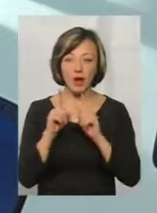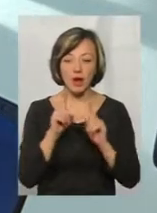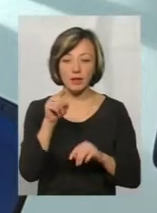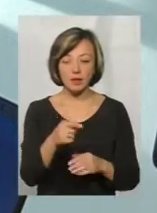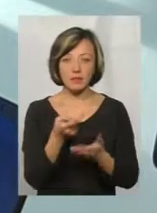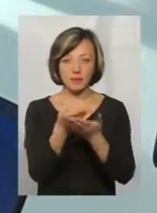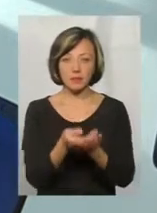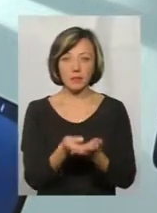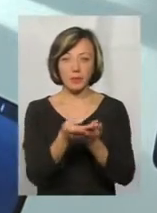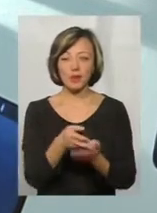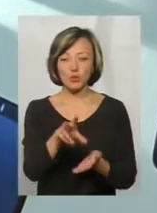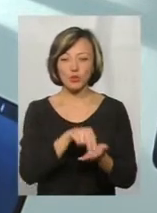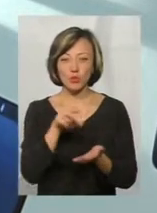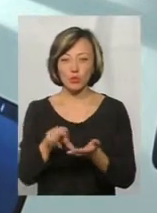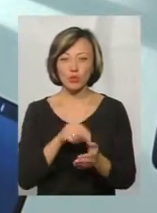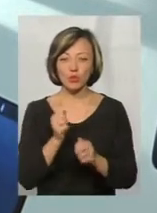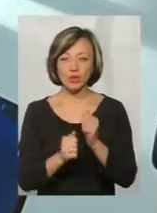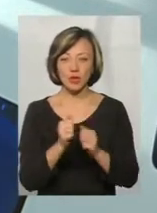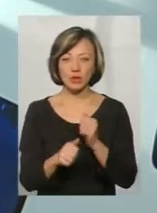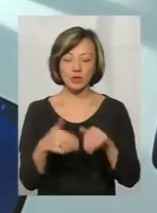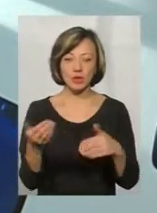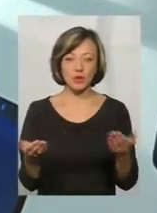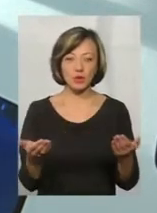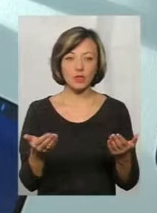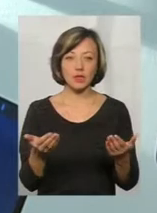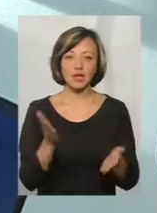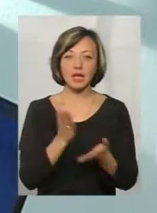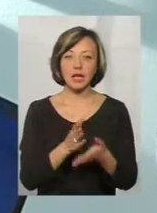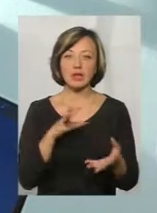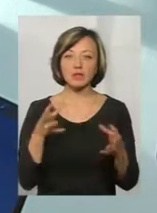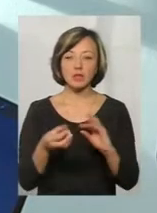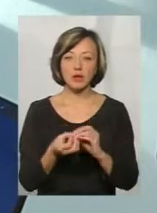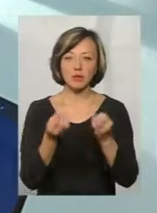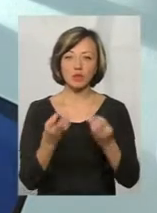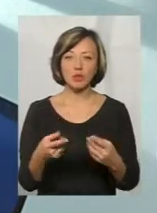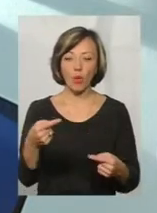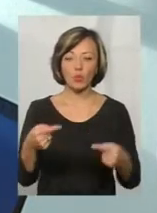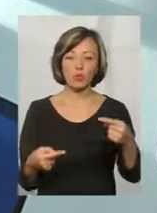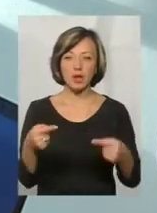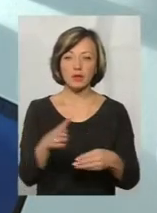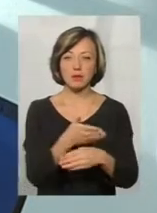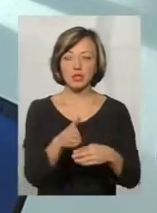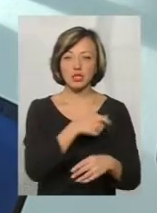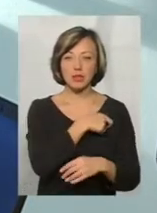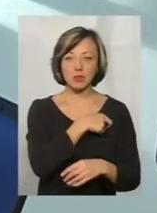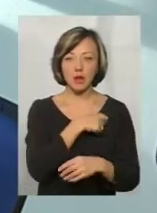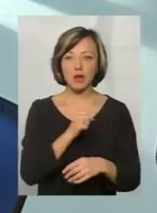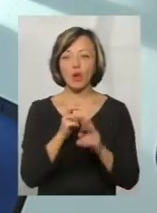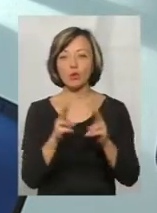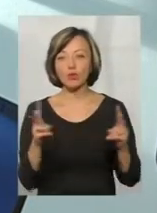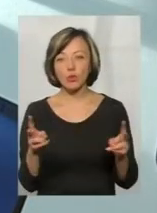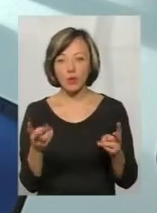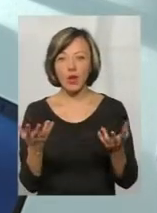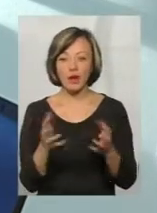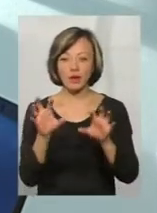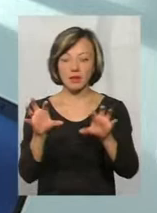часто дублюють один одного, які часто є результатом простої конкуренції між депутатами за те, хто, яку кількість